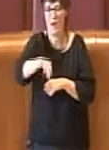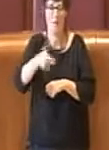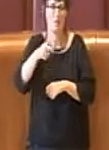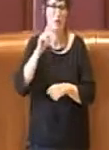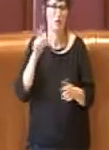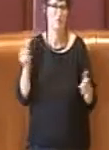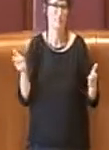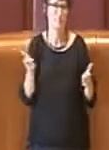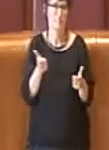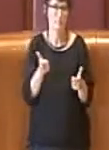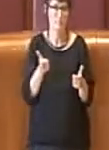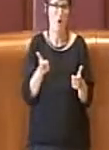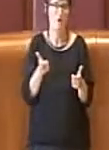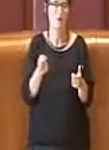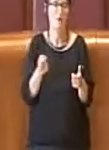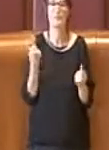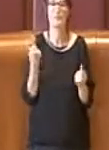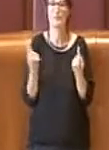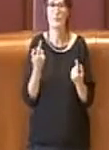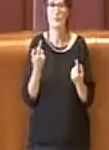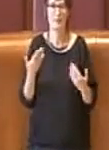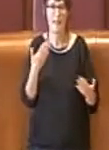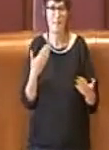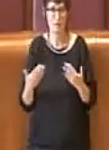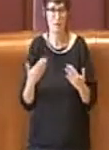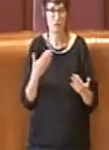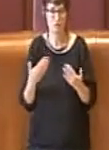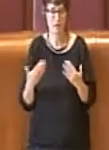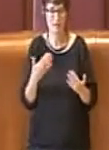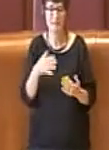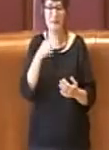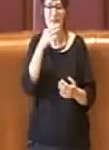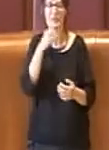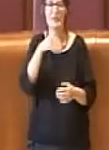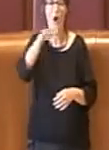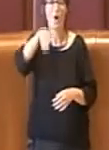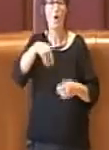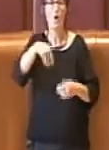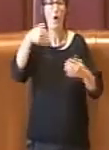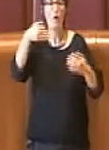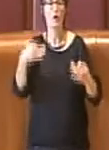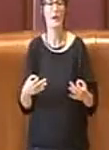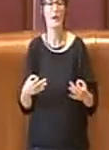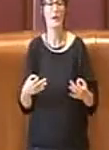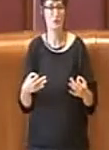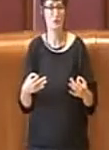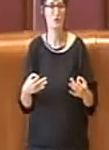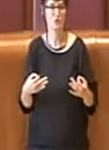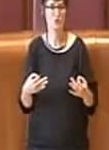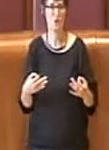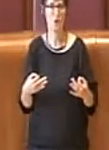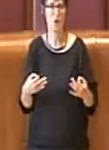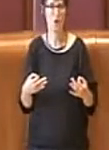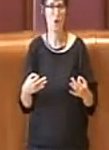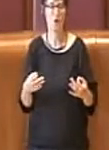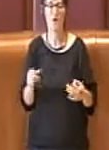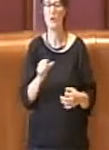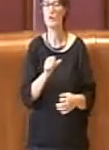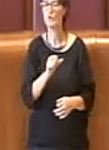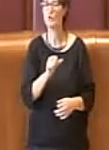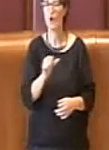imposti dallo stato di emergenza che hanno permesso la convocazione solamente